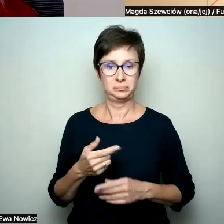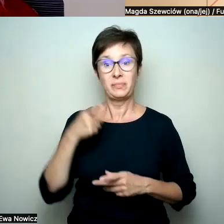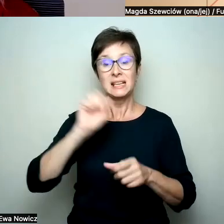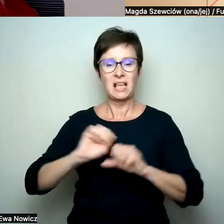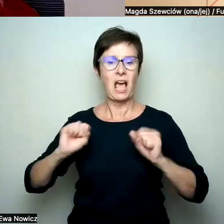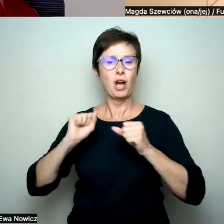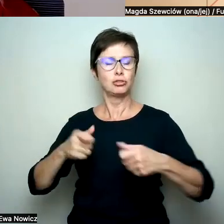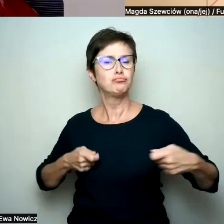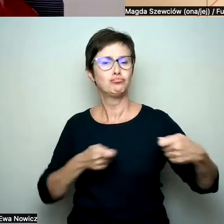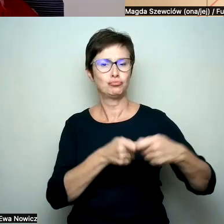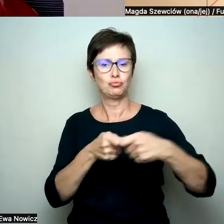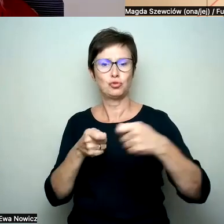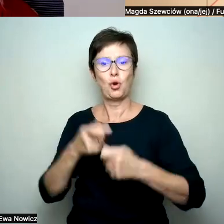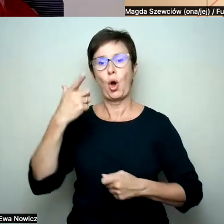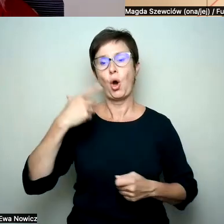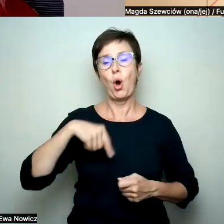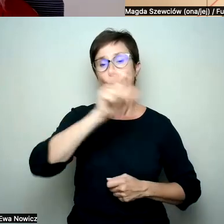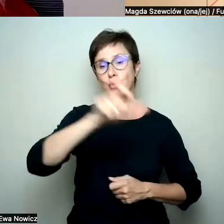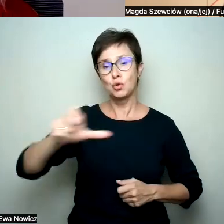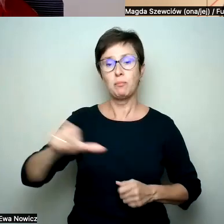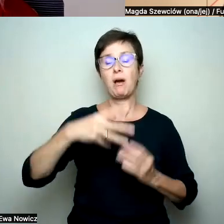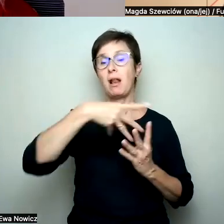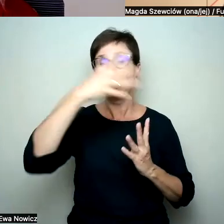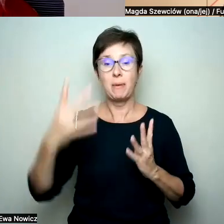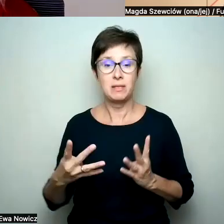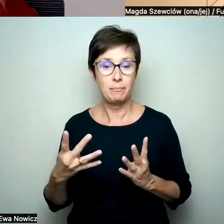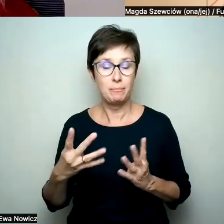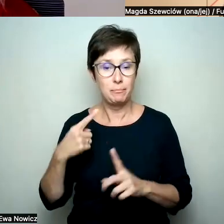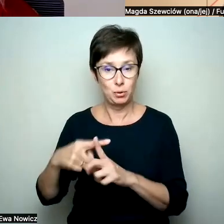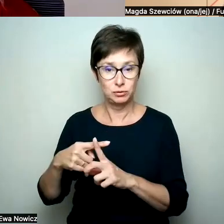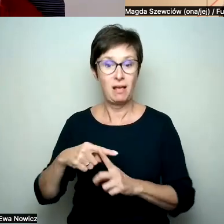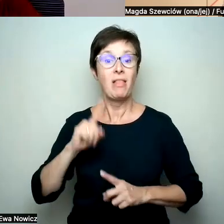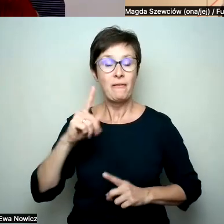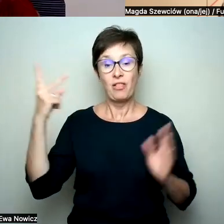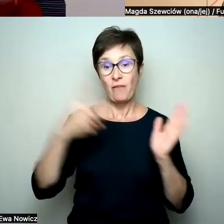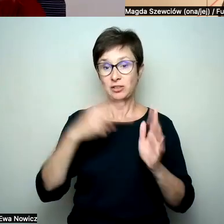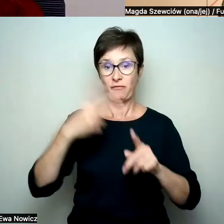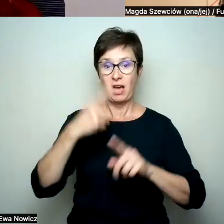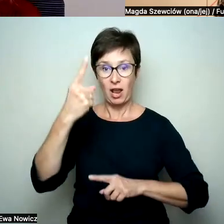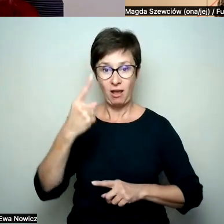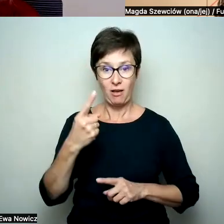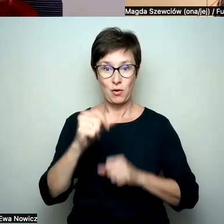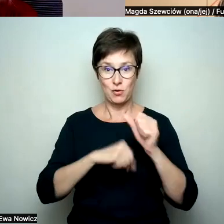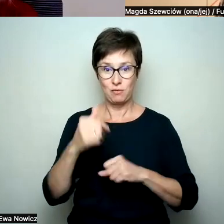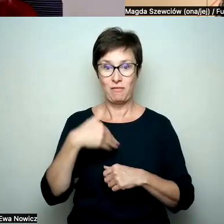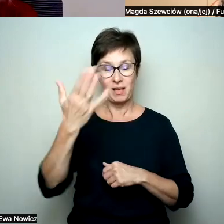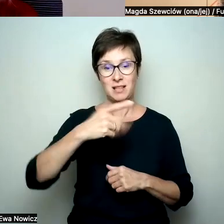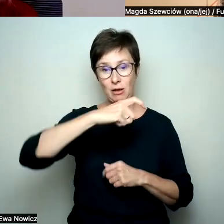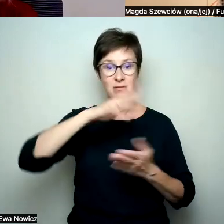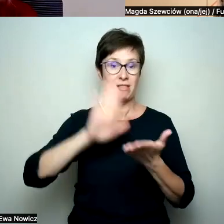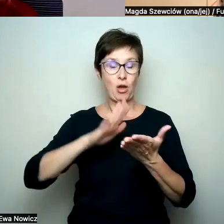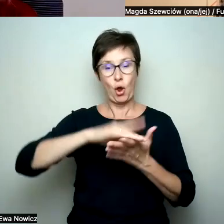sojuszniczką osób LGBTQ+. I nawet w 2021 otrzymałaś choronę równości